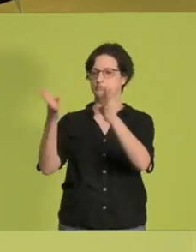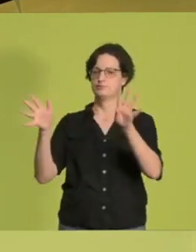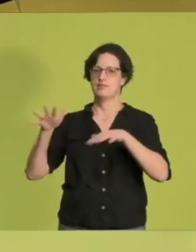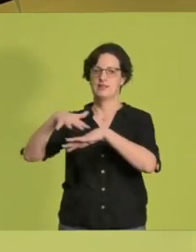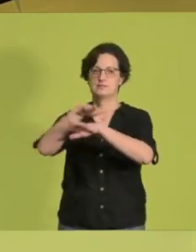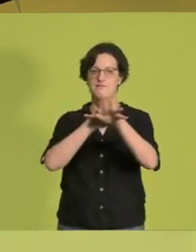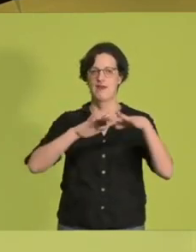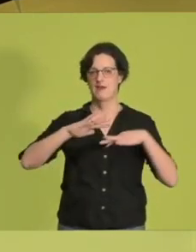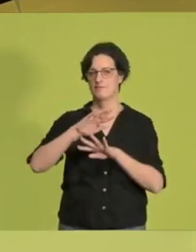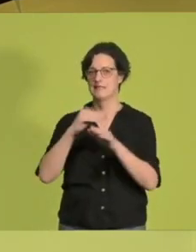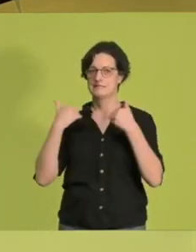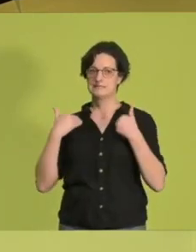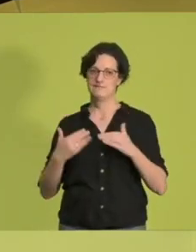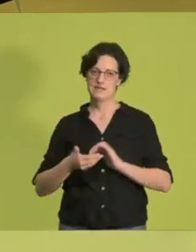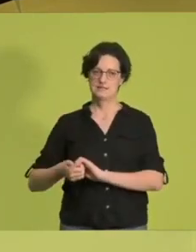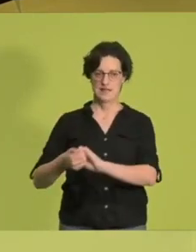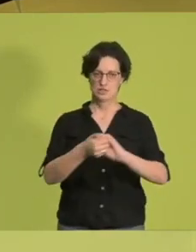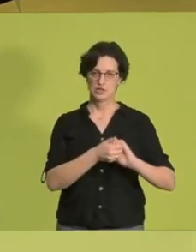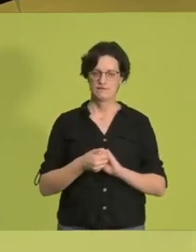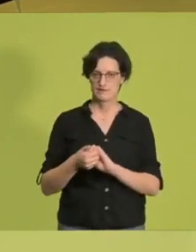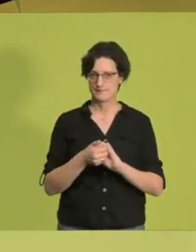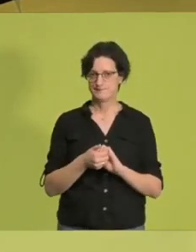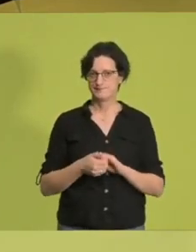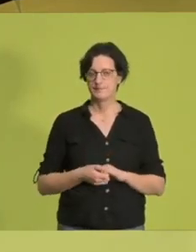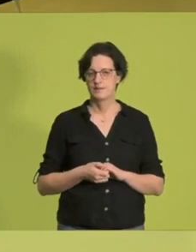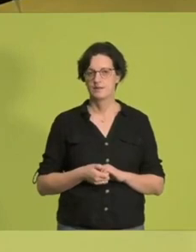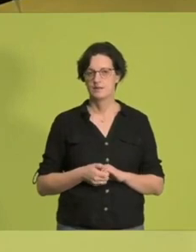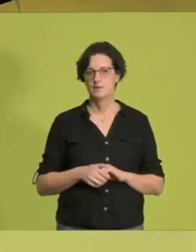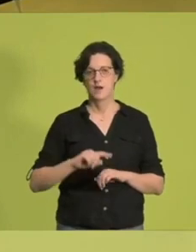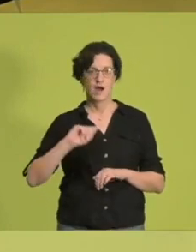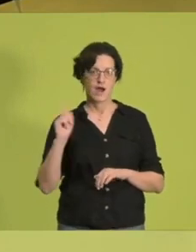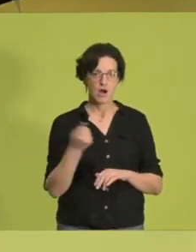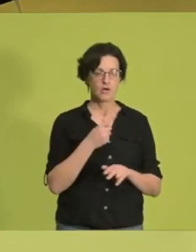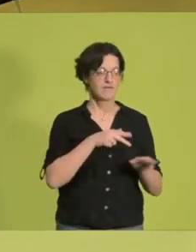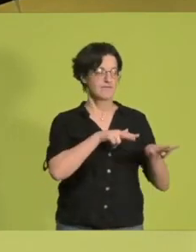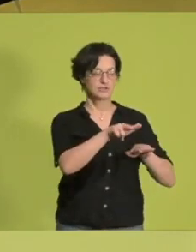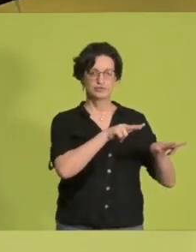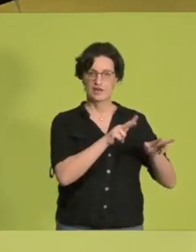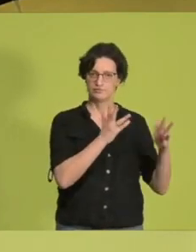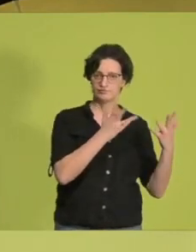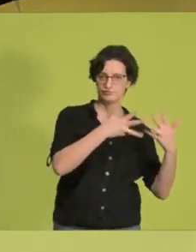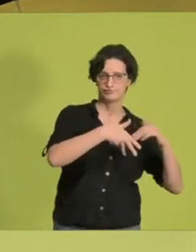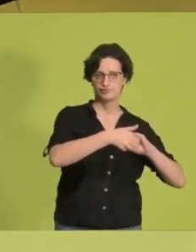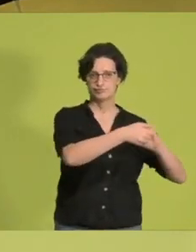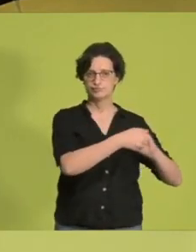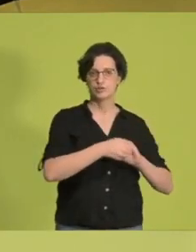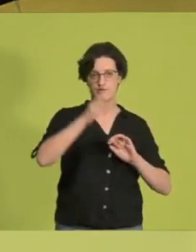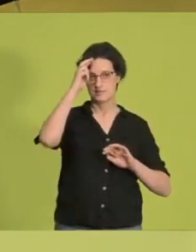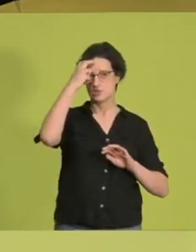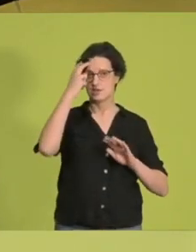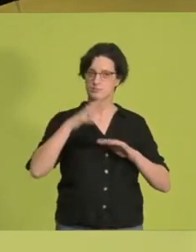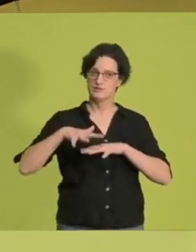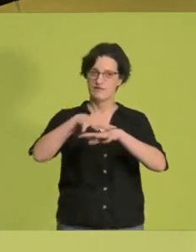Akteuren aus der Zivilgesellschaft, aber auch aus der Wirtschaft und Wissenschaft. Und